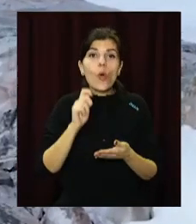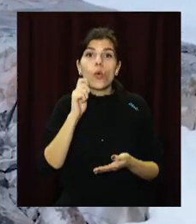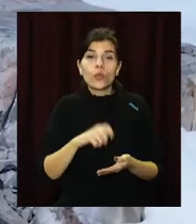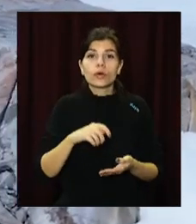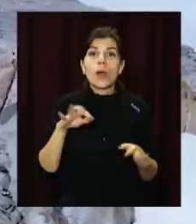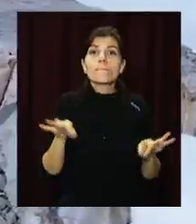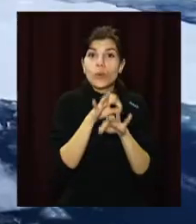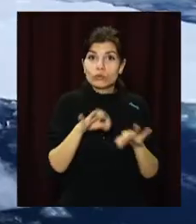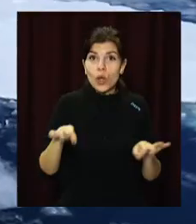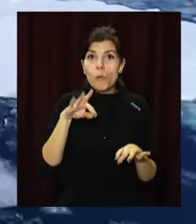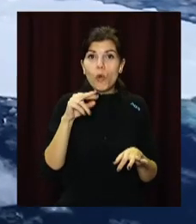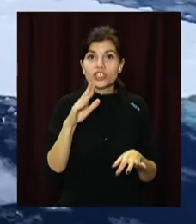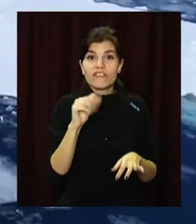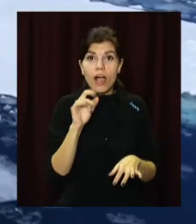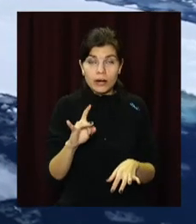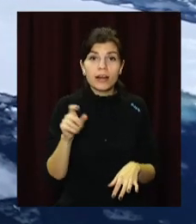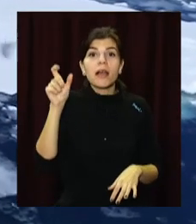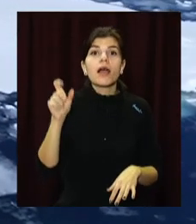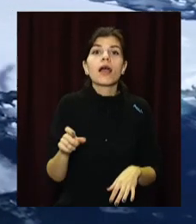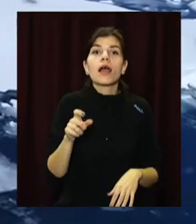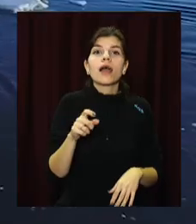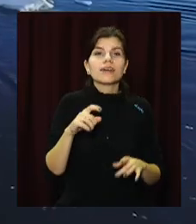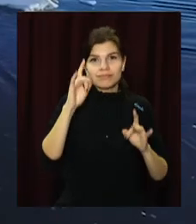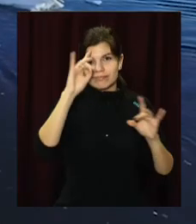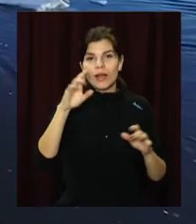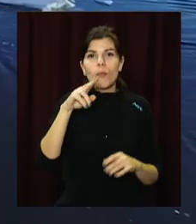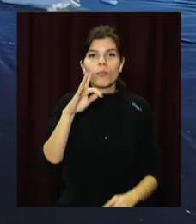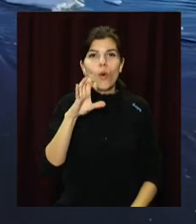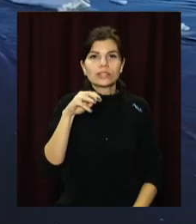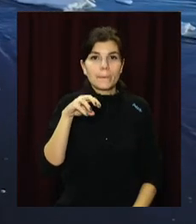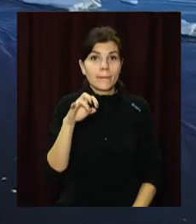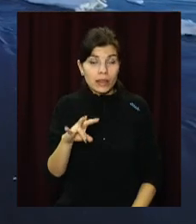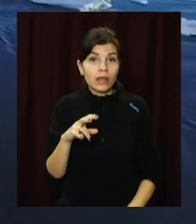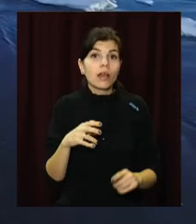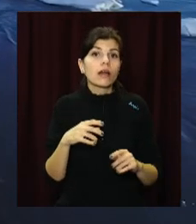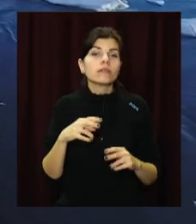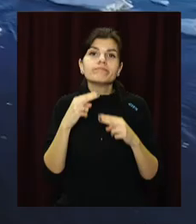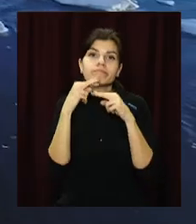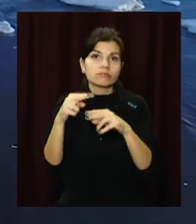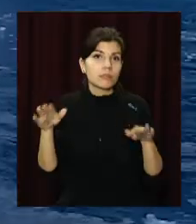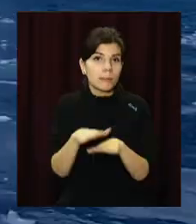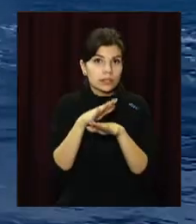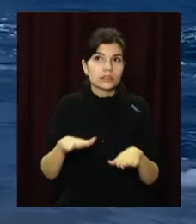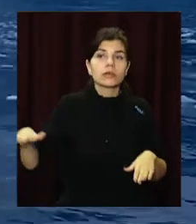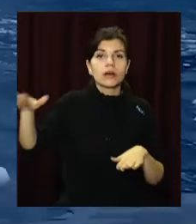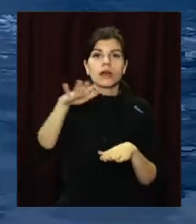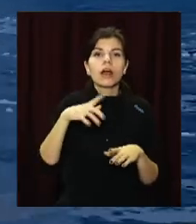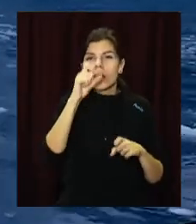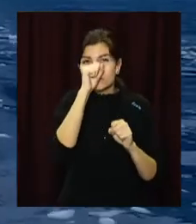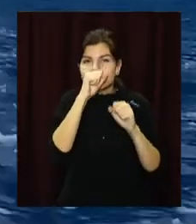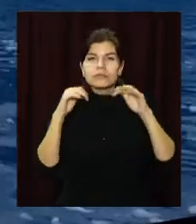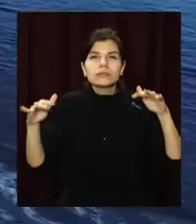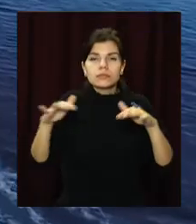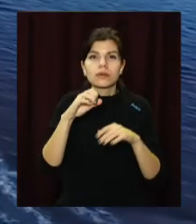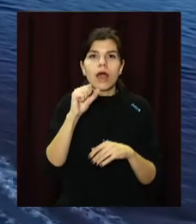Костятин Почвар, що виступає під псевдонімом «Постмен», присвятив пісню Антарктиді. Одноіменну композицію написав до 25-річчя